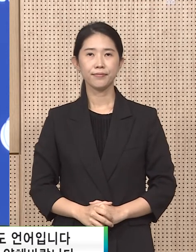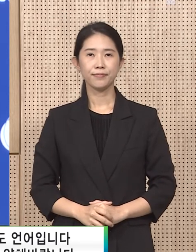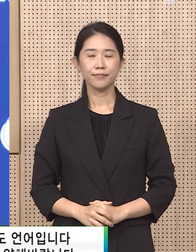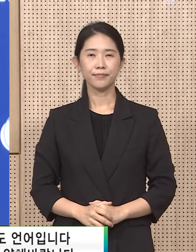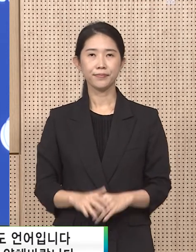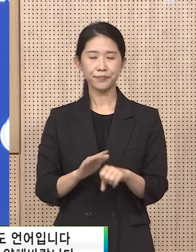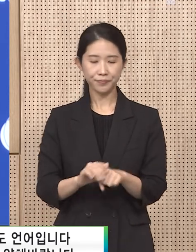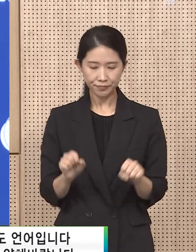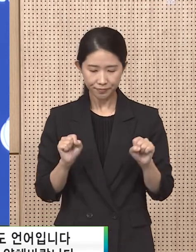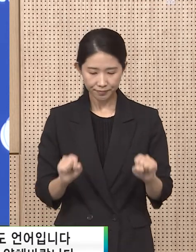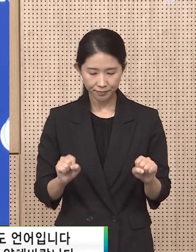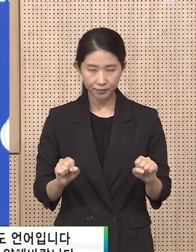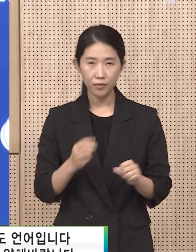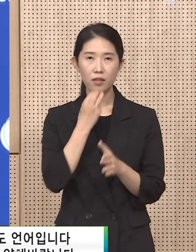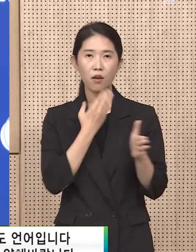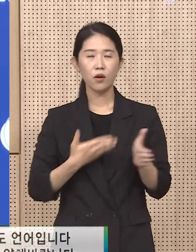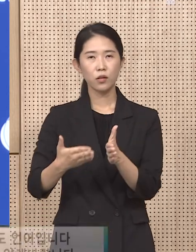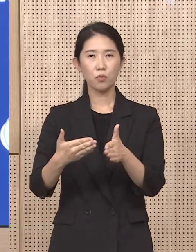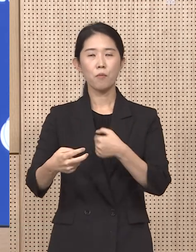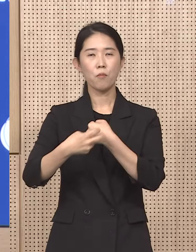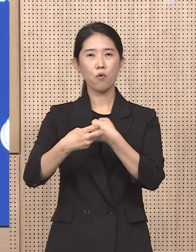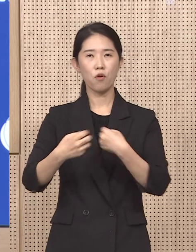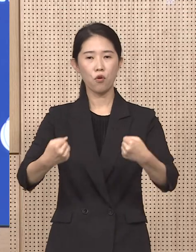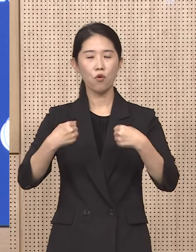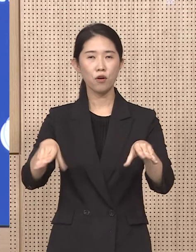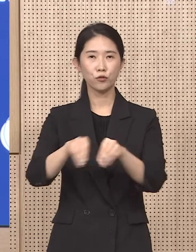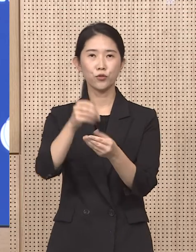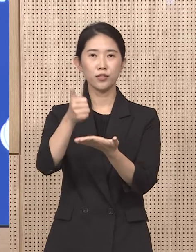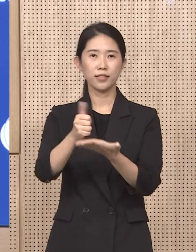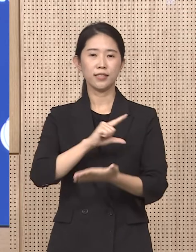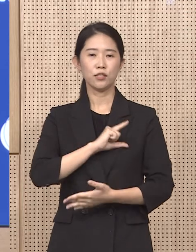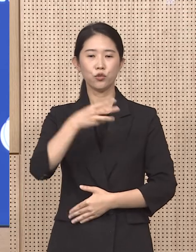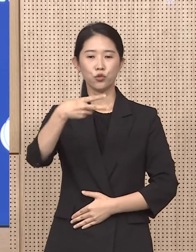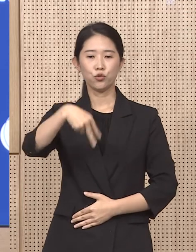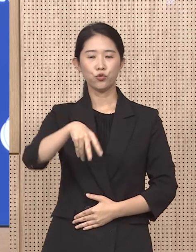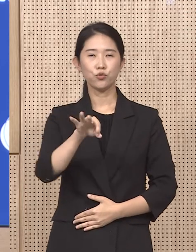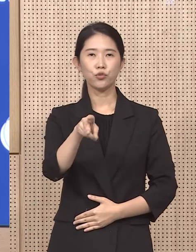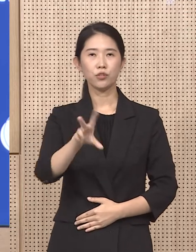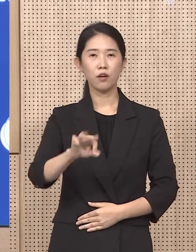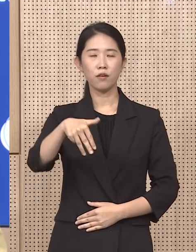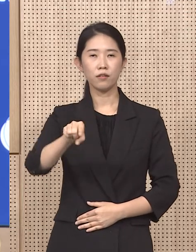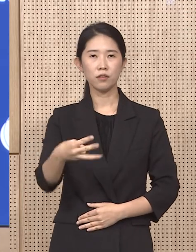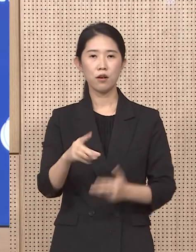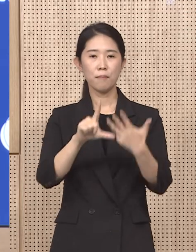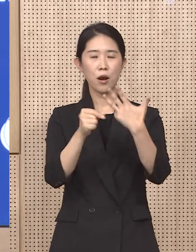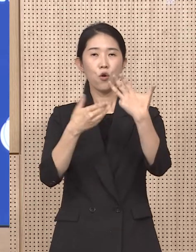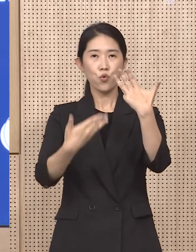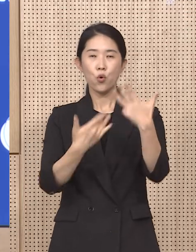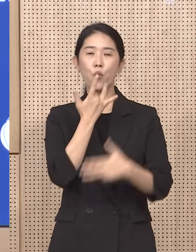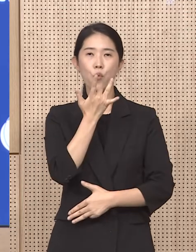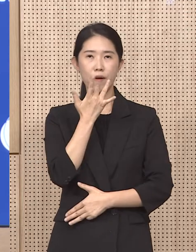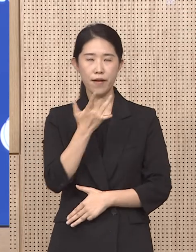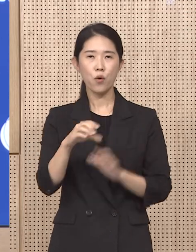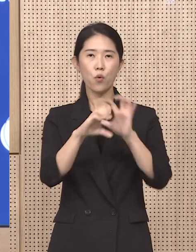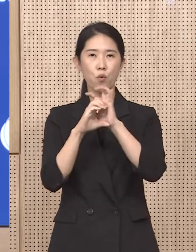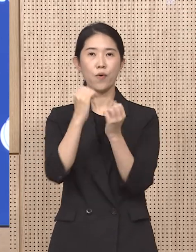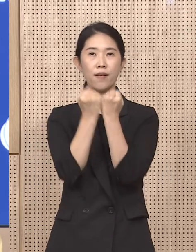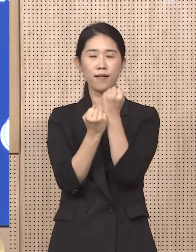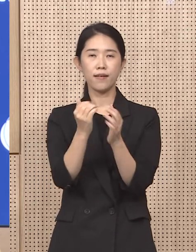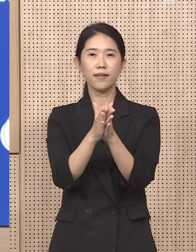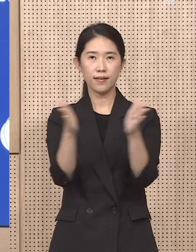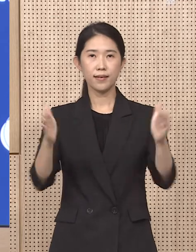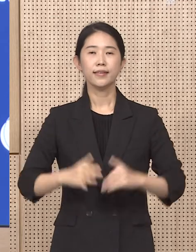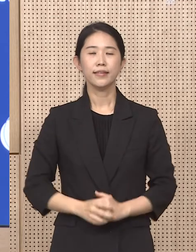안녕하세요. 경기도 보건건강국장 류영철입니다. 8월 9일 화요일 경기도 코로나19 대응 정례 기자회견을